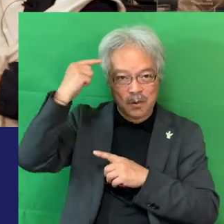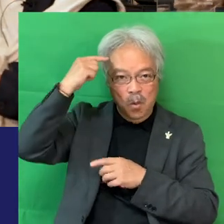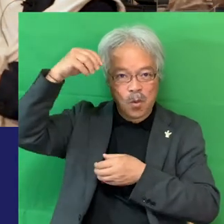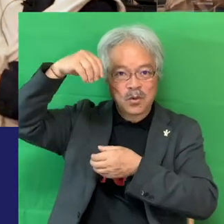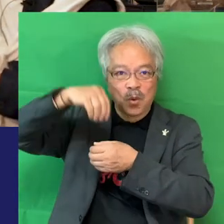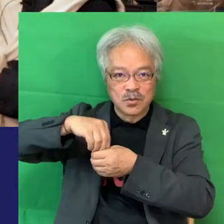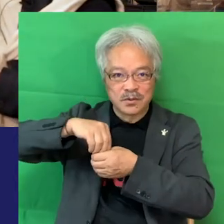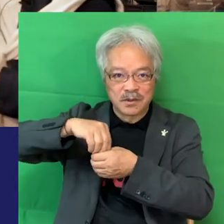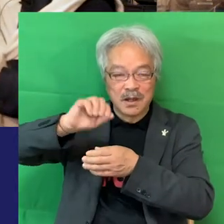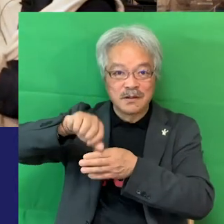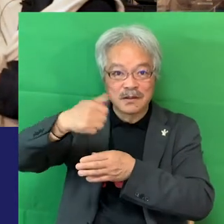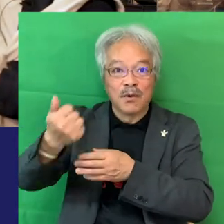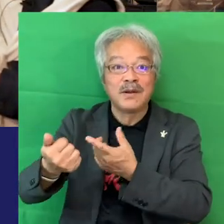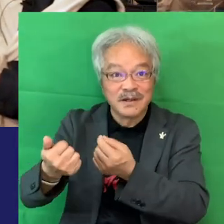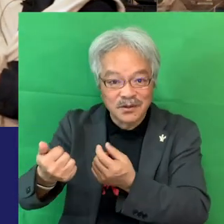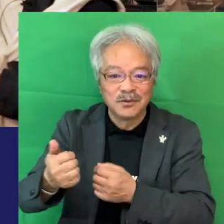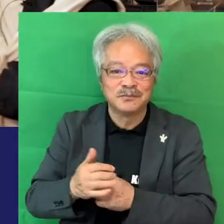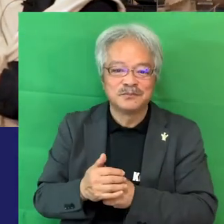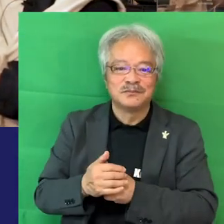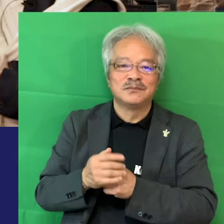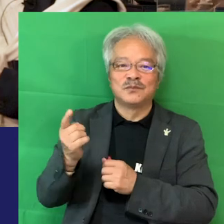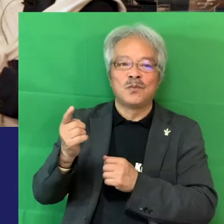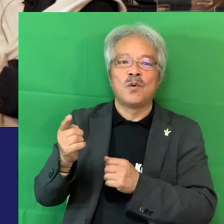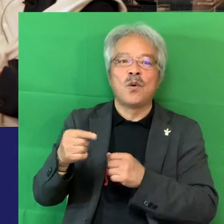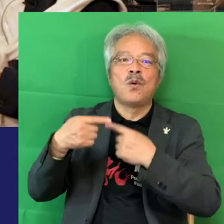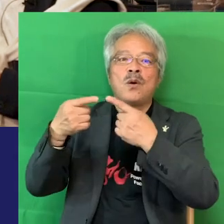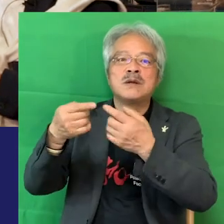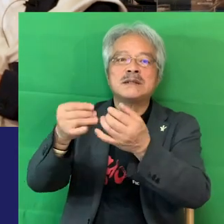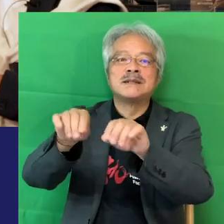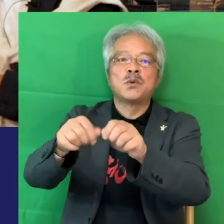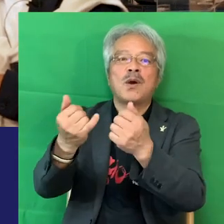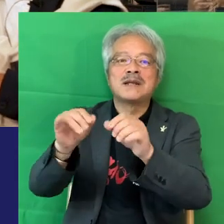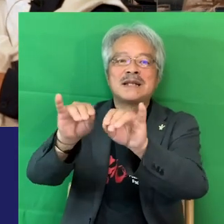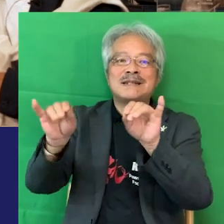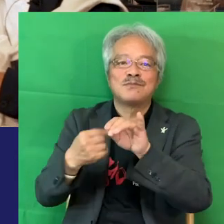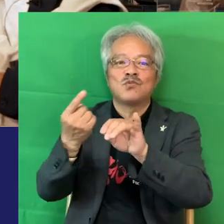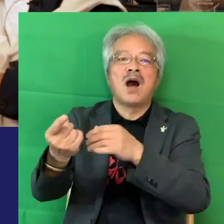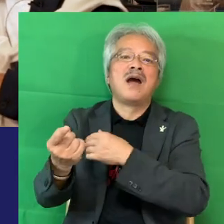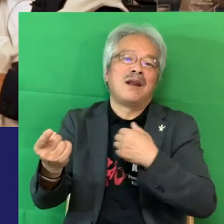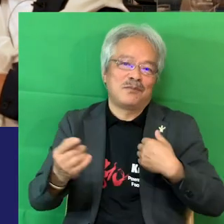すごすごいすごそうですよねほんとだ